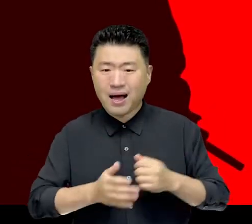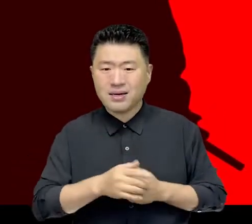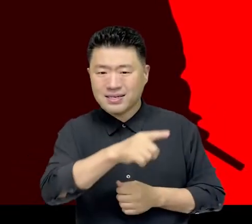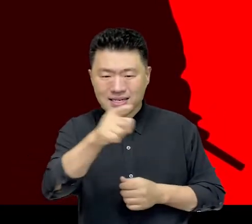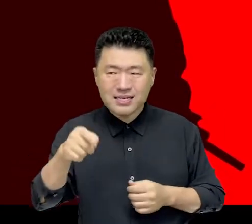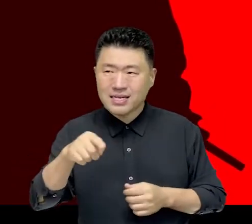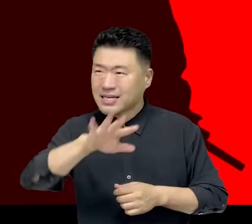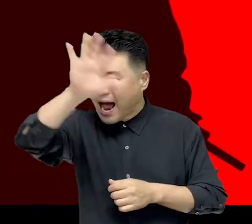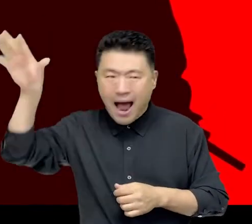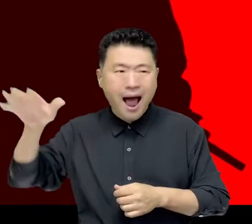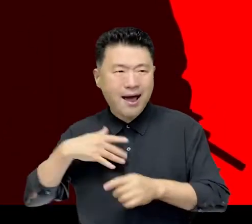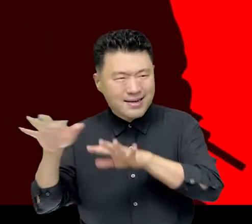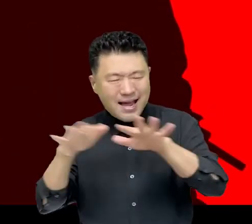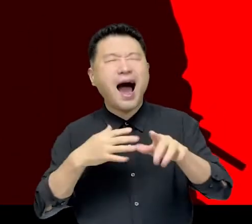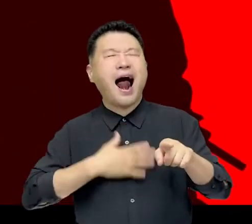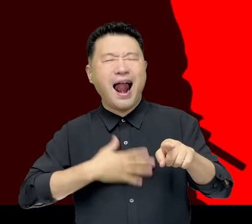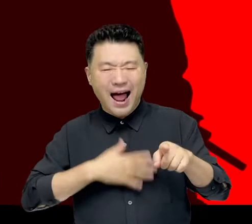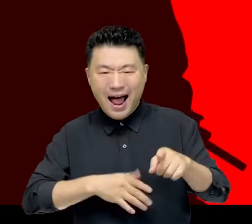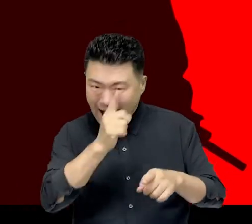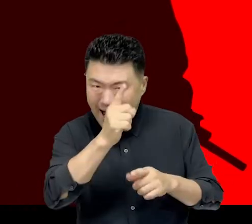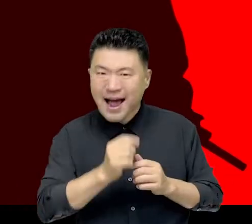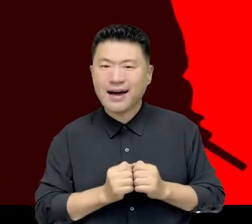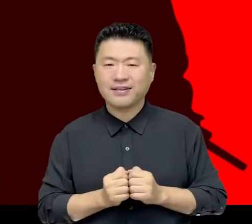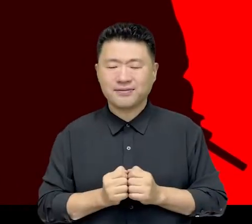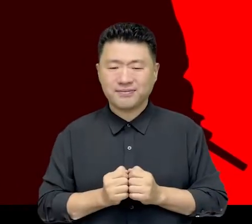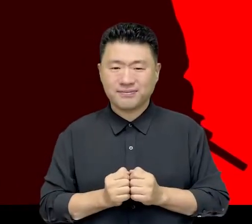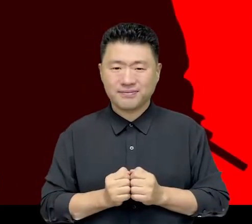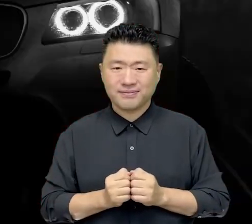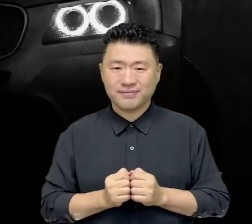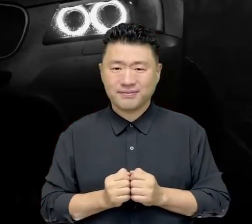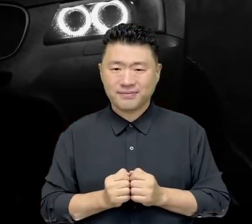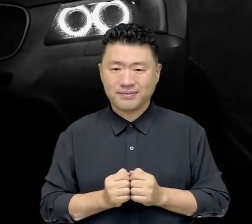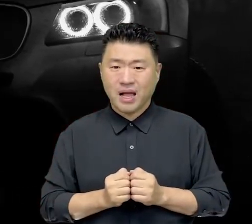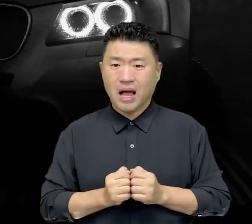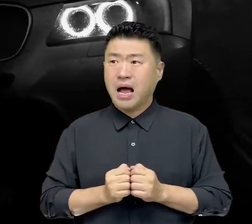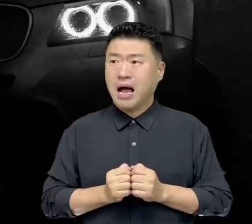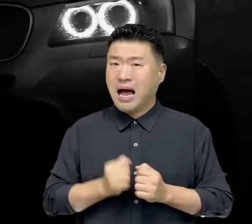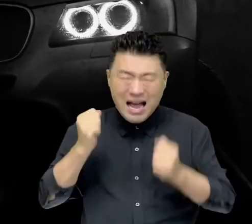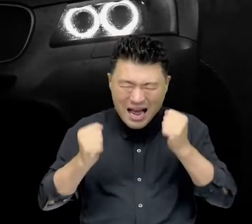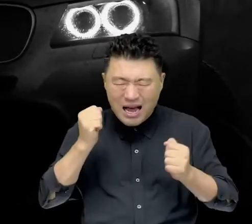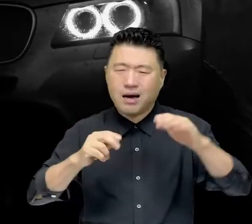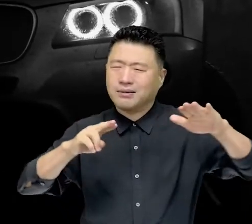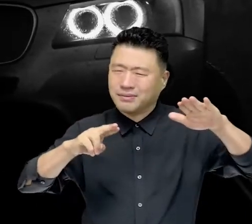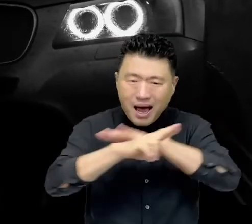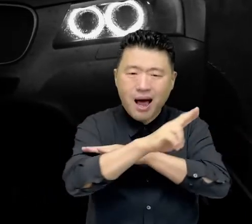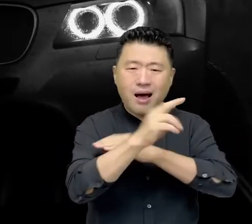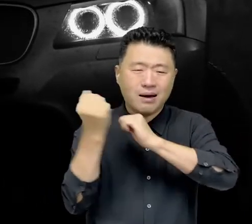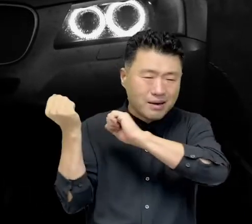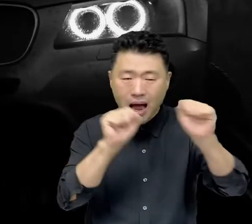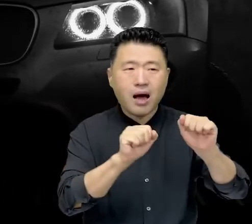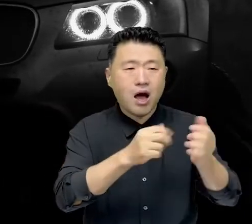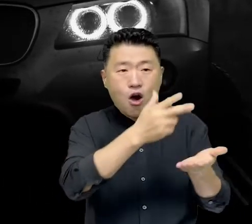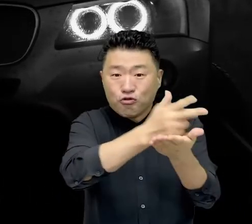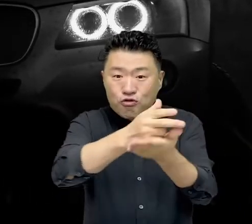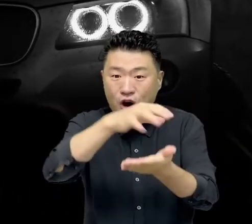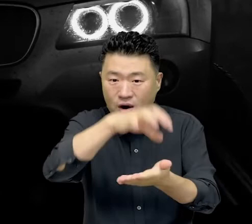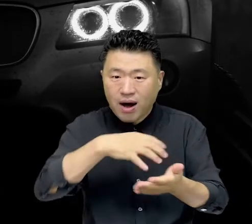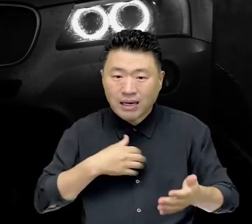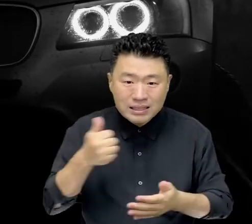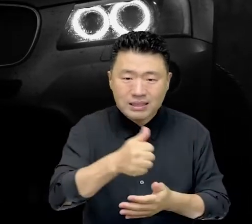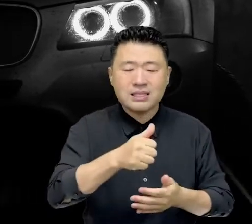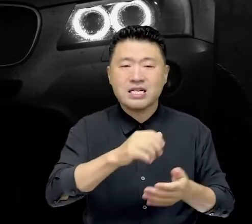네가 누군지는 우리도 알아 놈들도 알고 필사적으로 그들에게서 도망친 나는